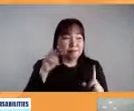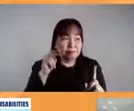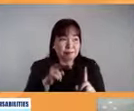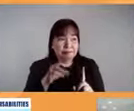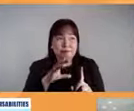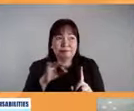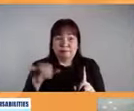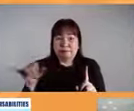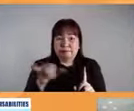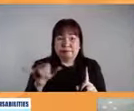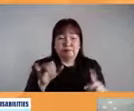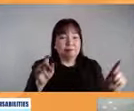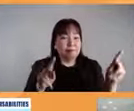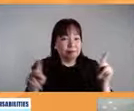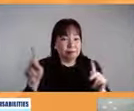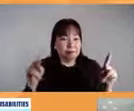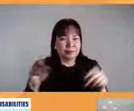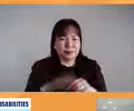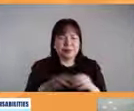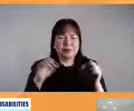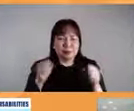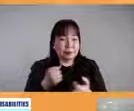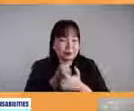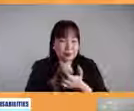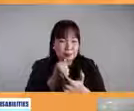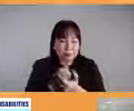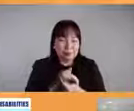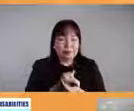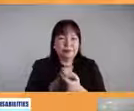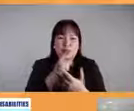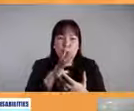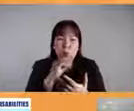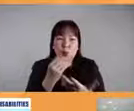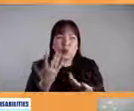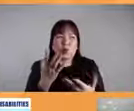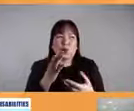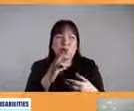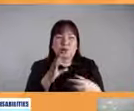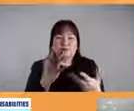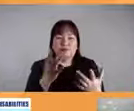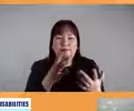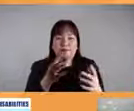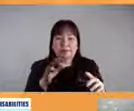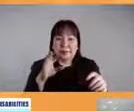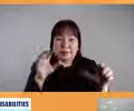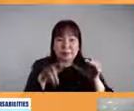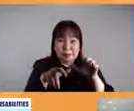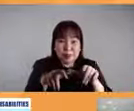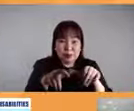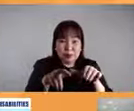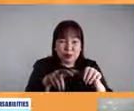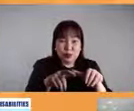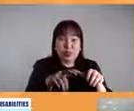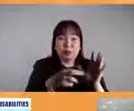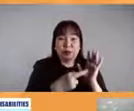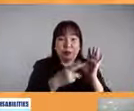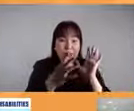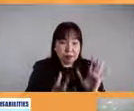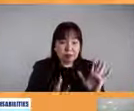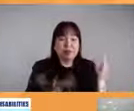voters na para lalo yung candidates ng persons with disabilities and the sector itself